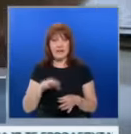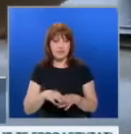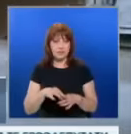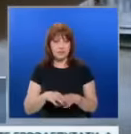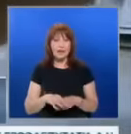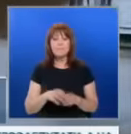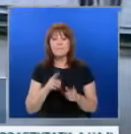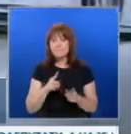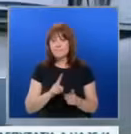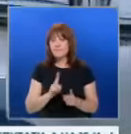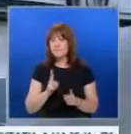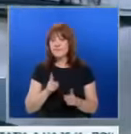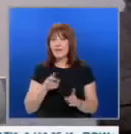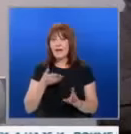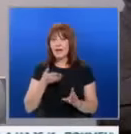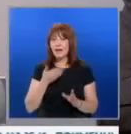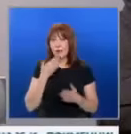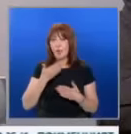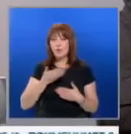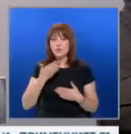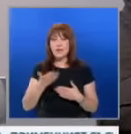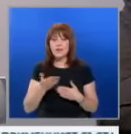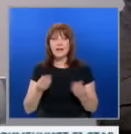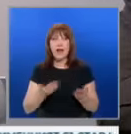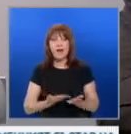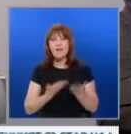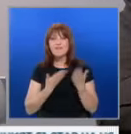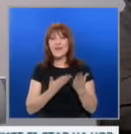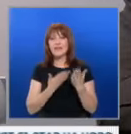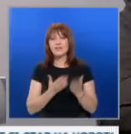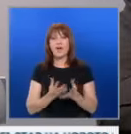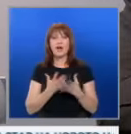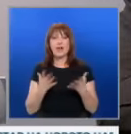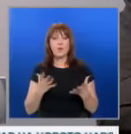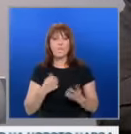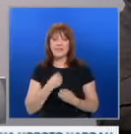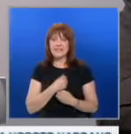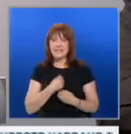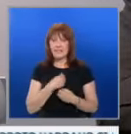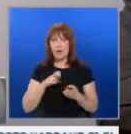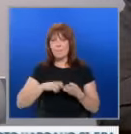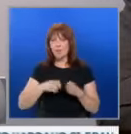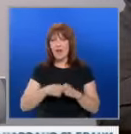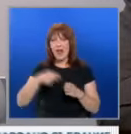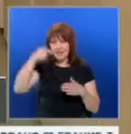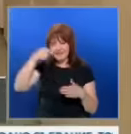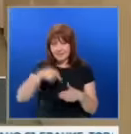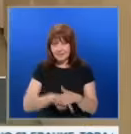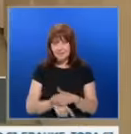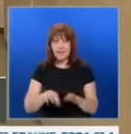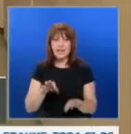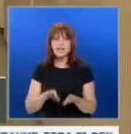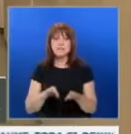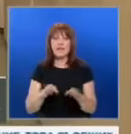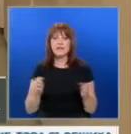като не очела влизането на величие. Най-голямата тревога и проблем за България е дъното на избирателната активност.